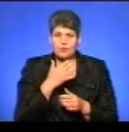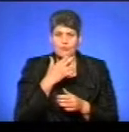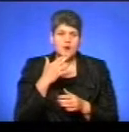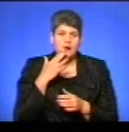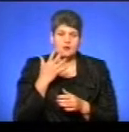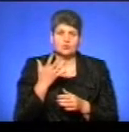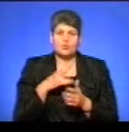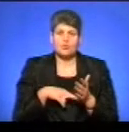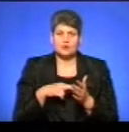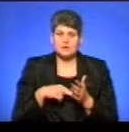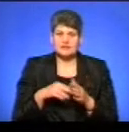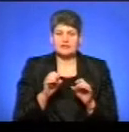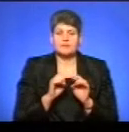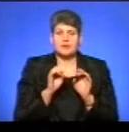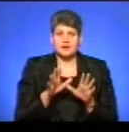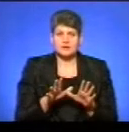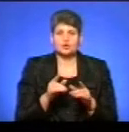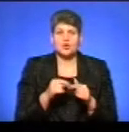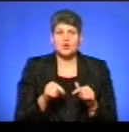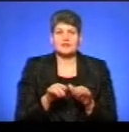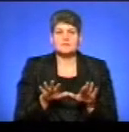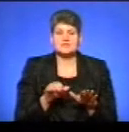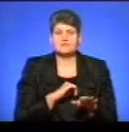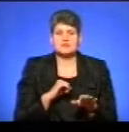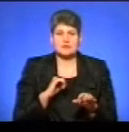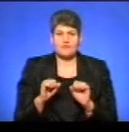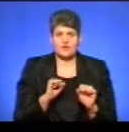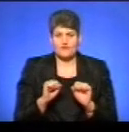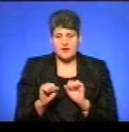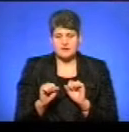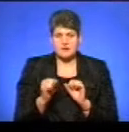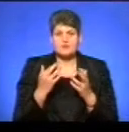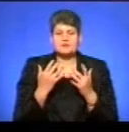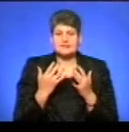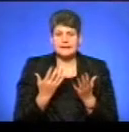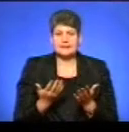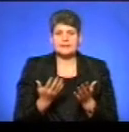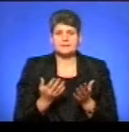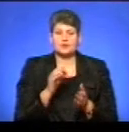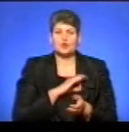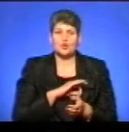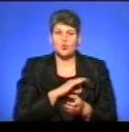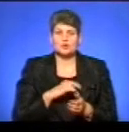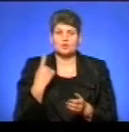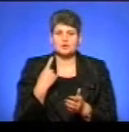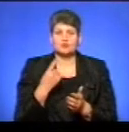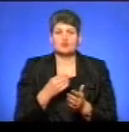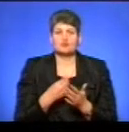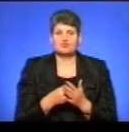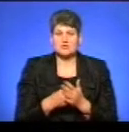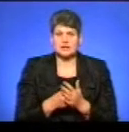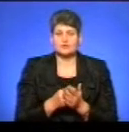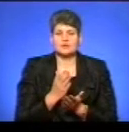податків передано якраз до органів місцевого саморядування, оскільки доходи обласного бюджету